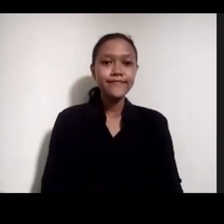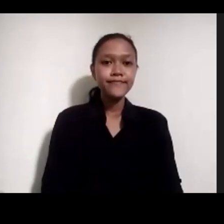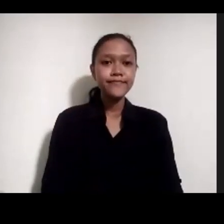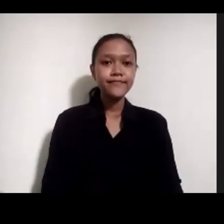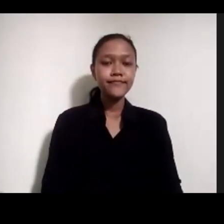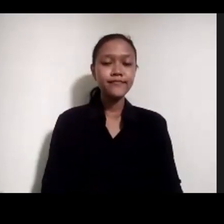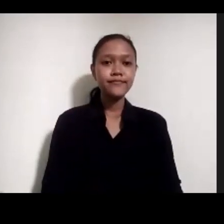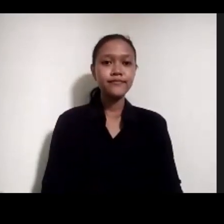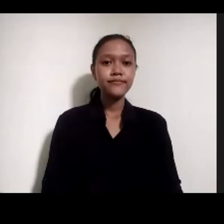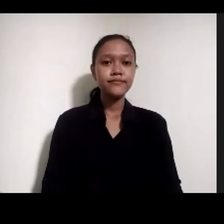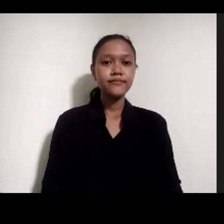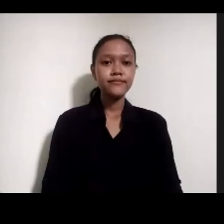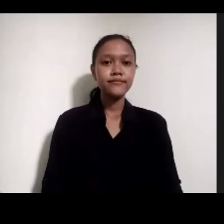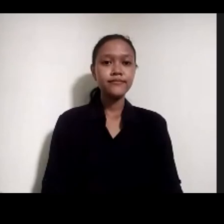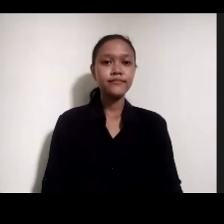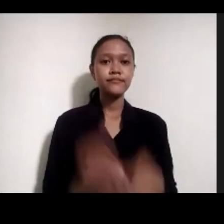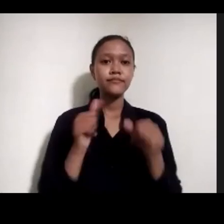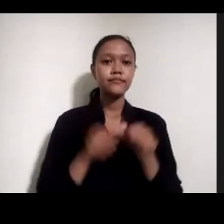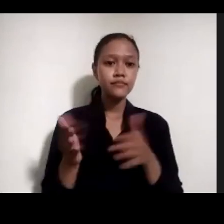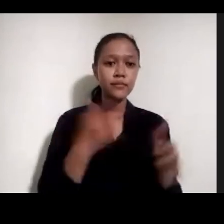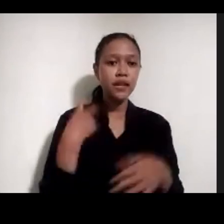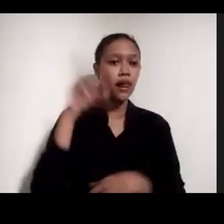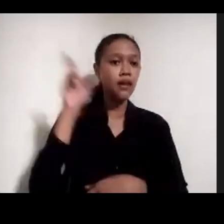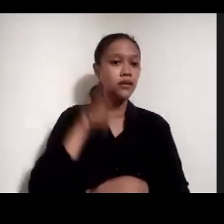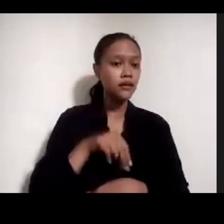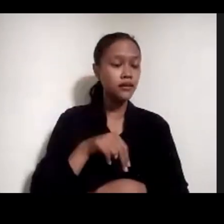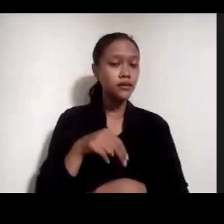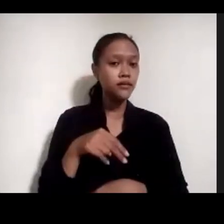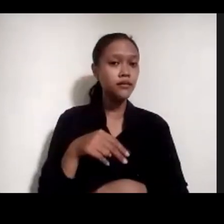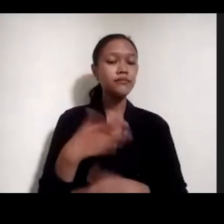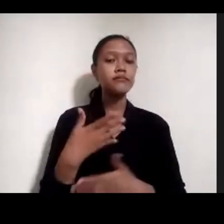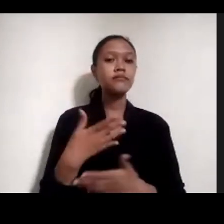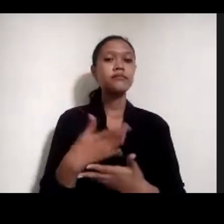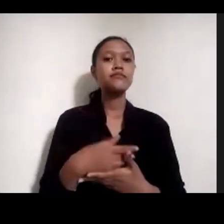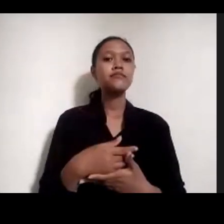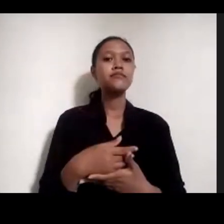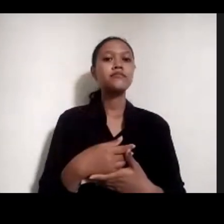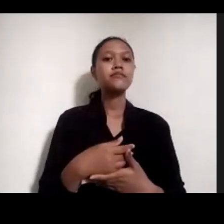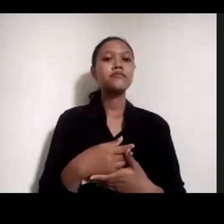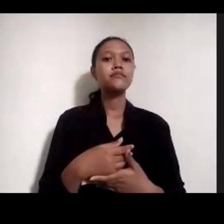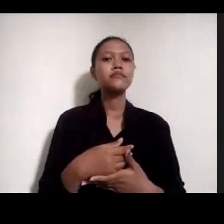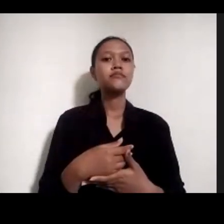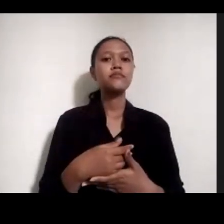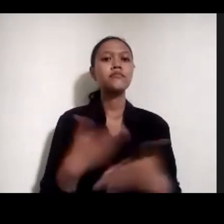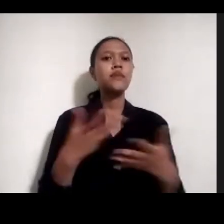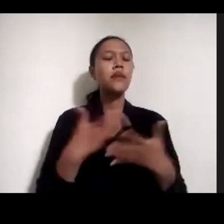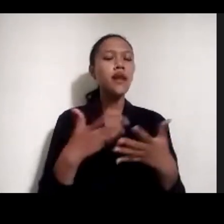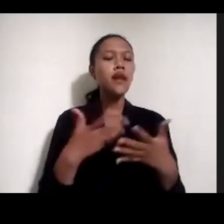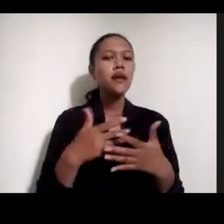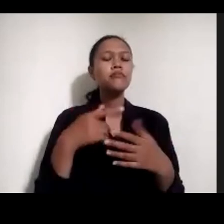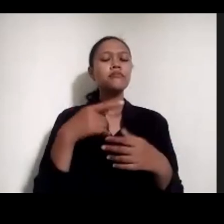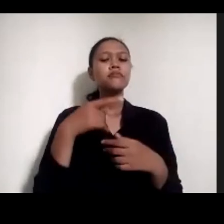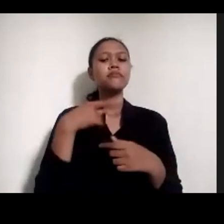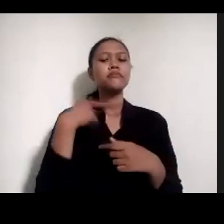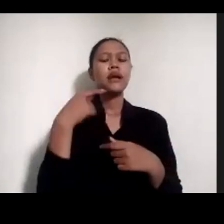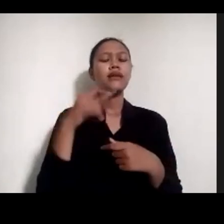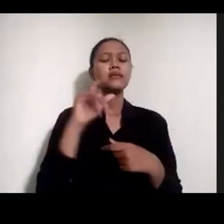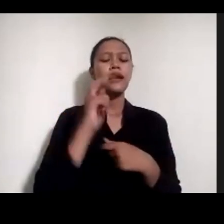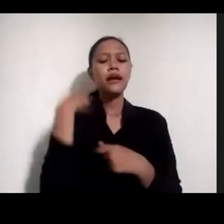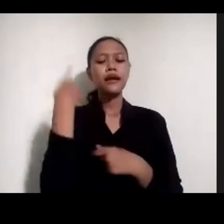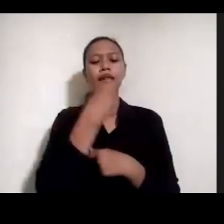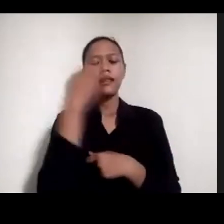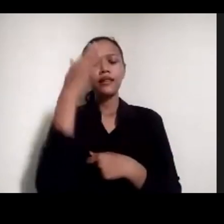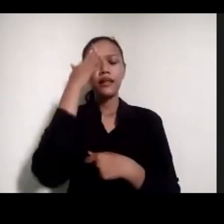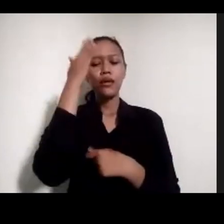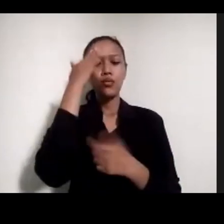Kemudian ada lagi, bagaimana kita tahu, data yang kita sudah cukup untuk dua lah. Misalnya